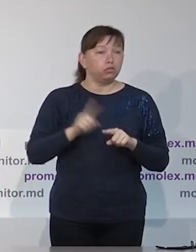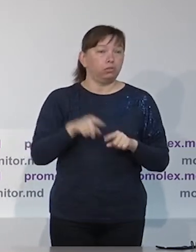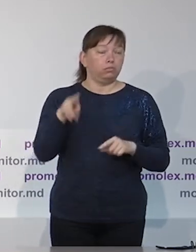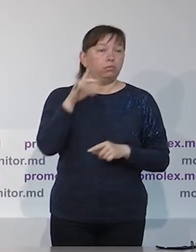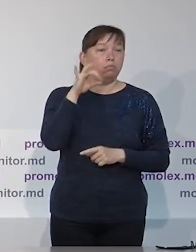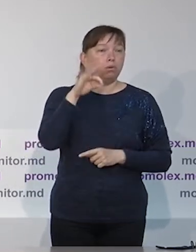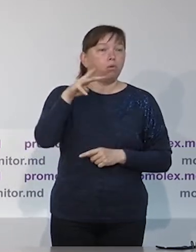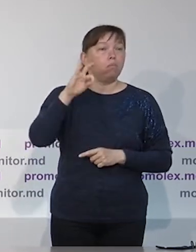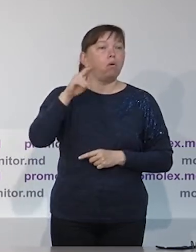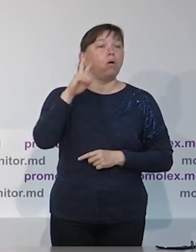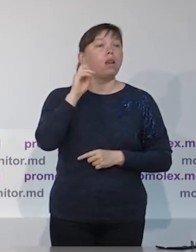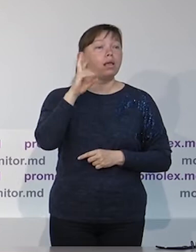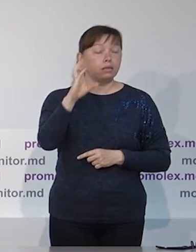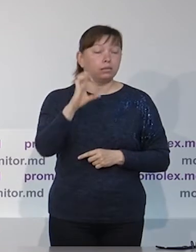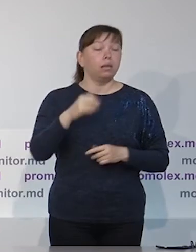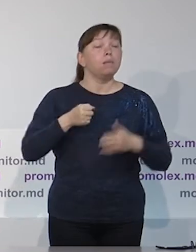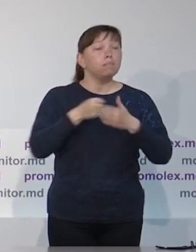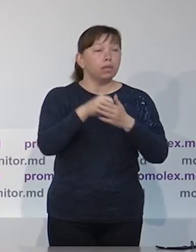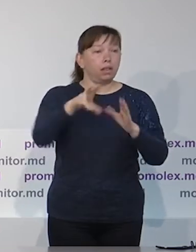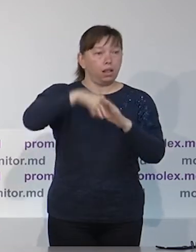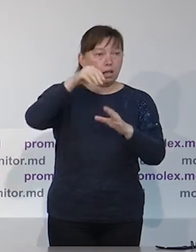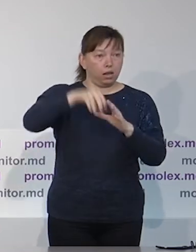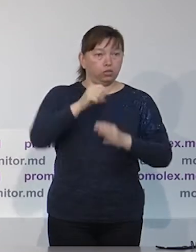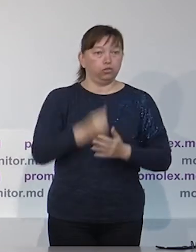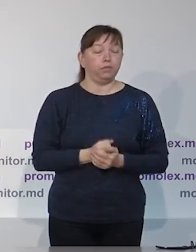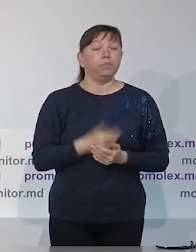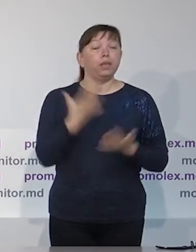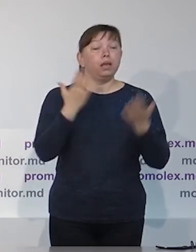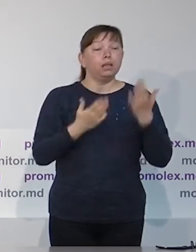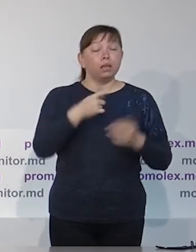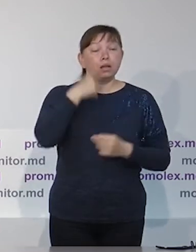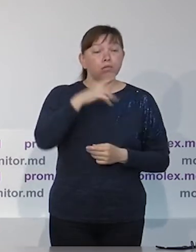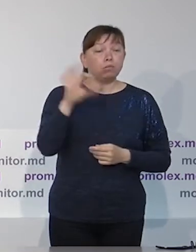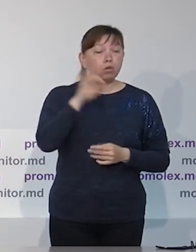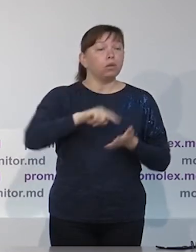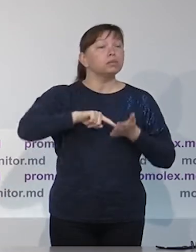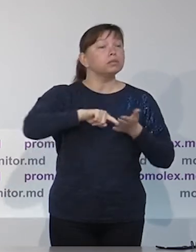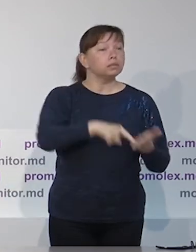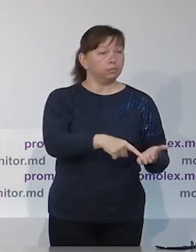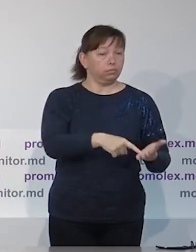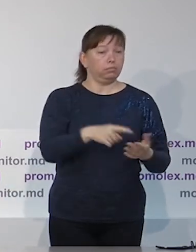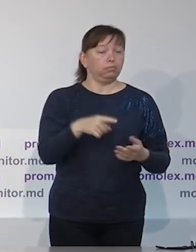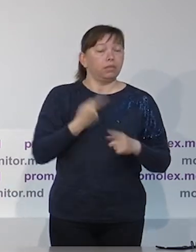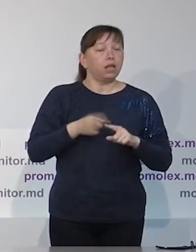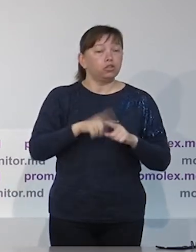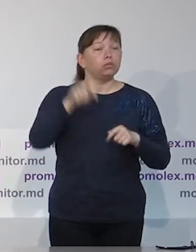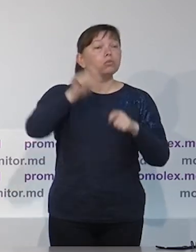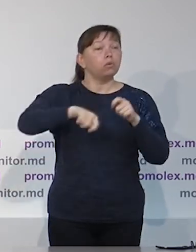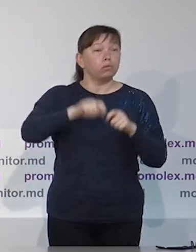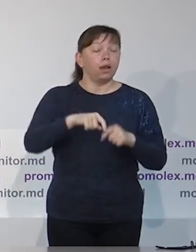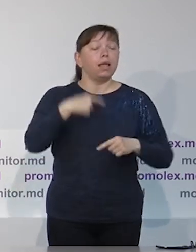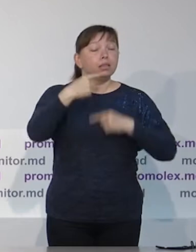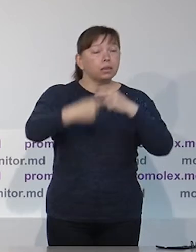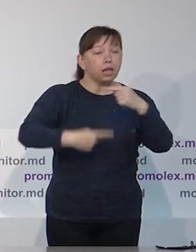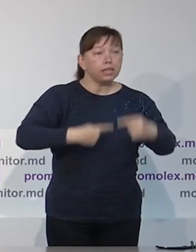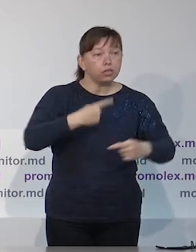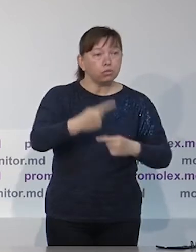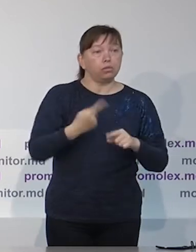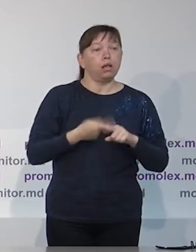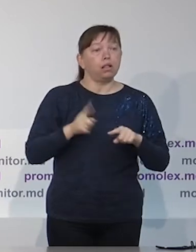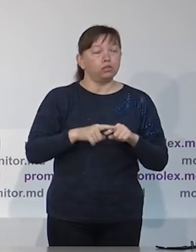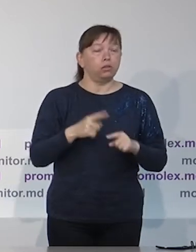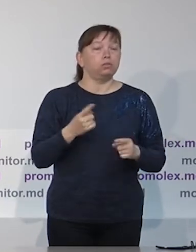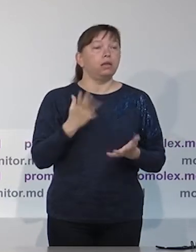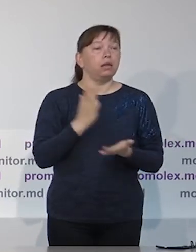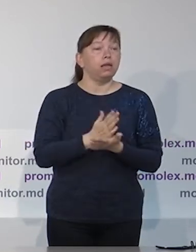действовать Ассоциация «Промалекс» в следующем периоде. Говоря о цели наблюдательной миссии, то традиционно она заключается